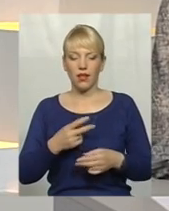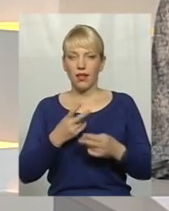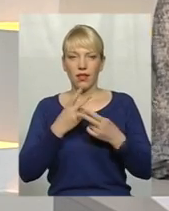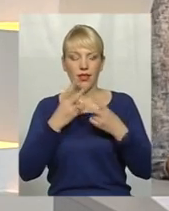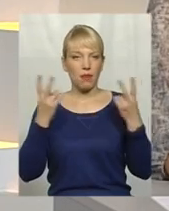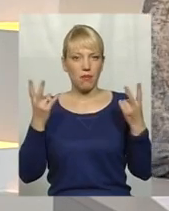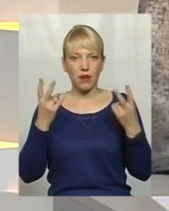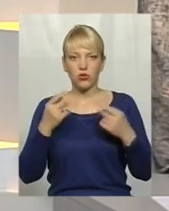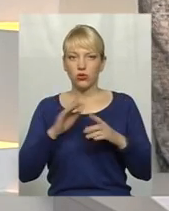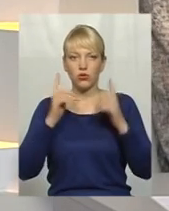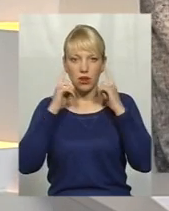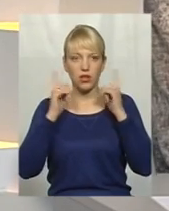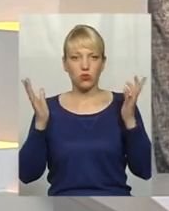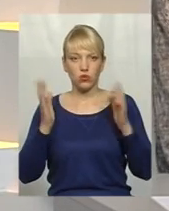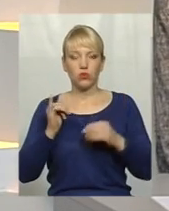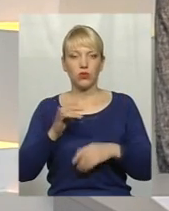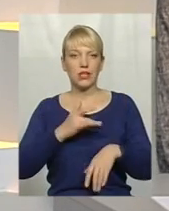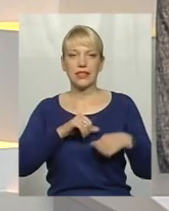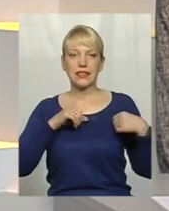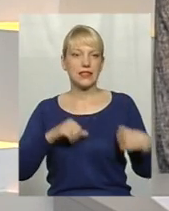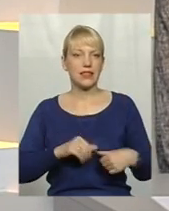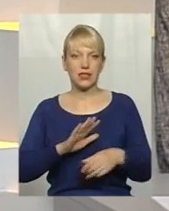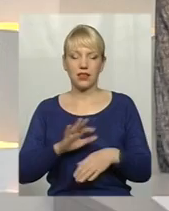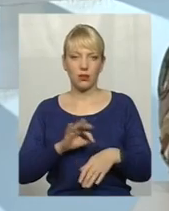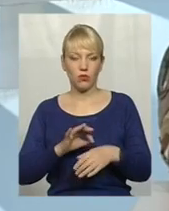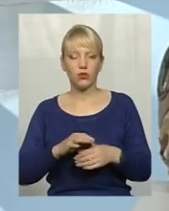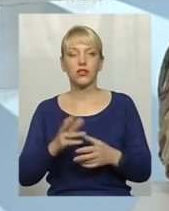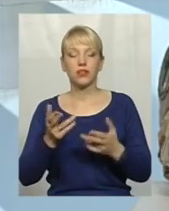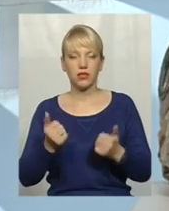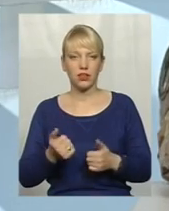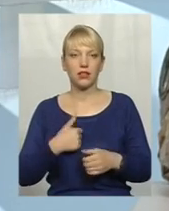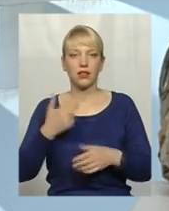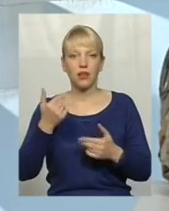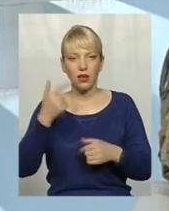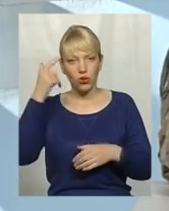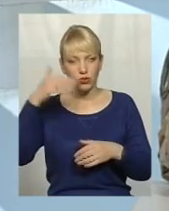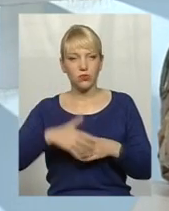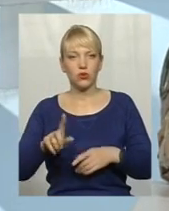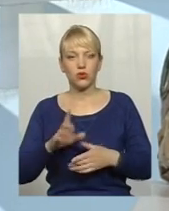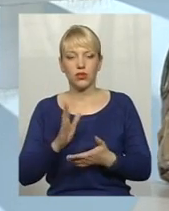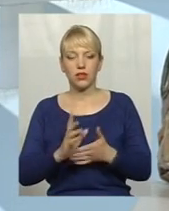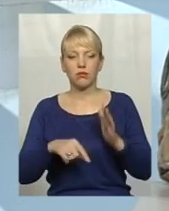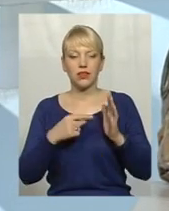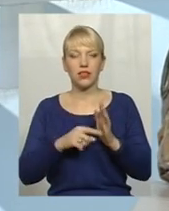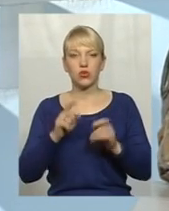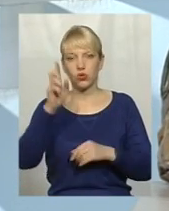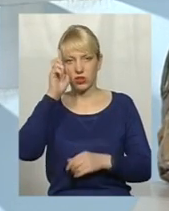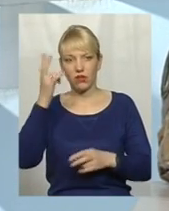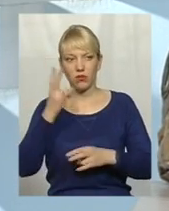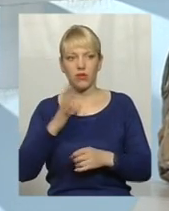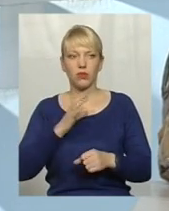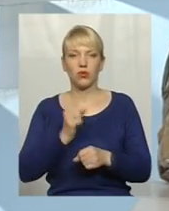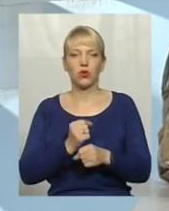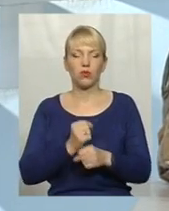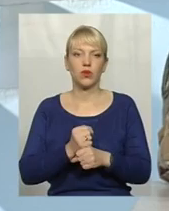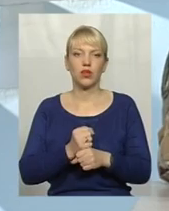серце не болить. Так. І, розумієте, звісно, є питання, що держава має робити це більш, має